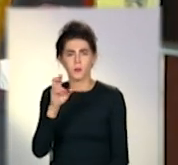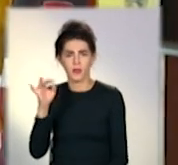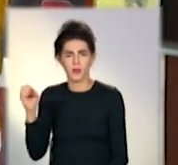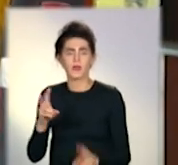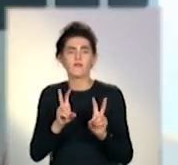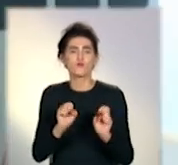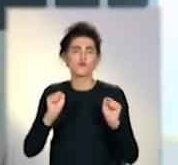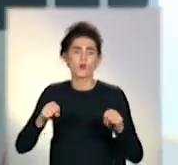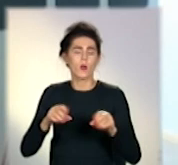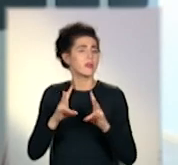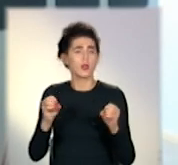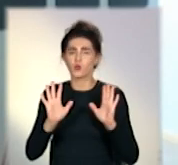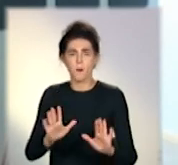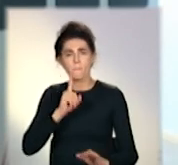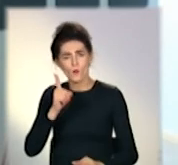співробітники.